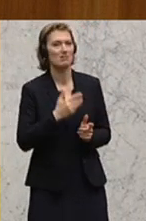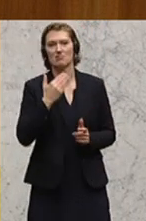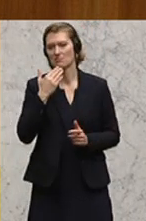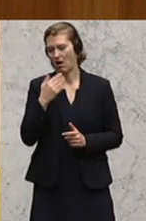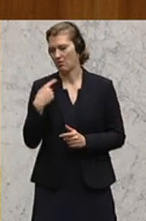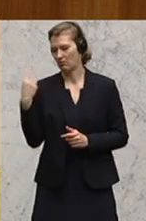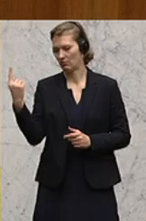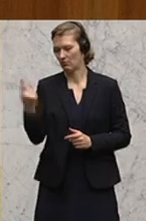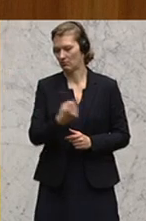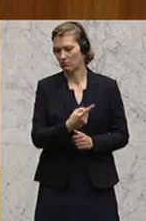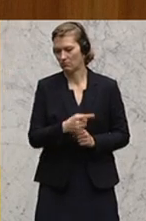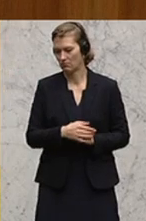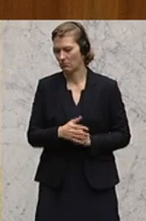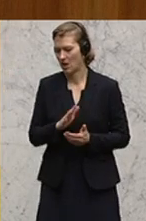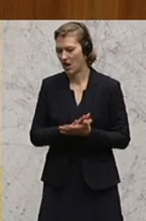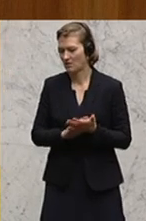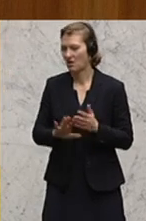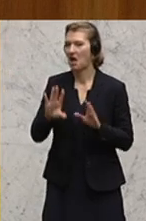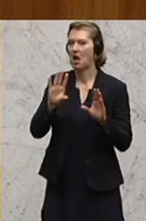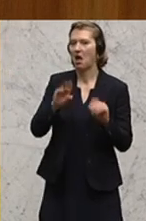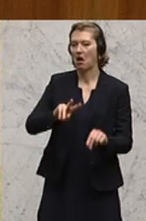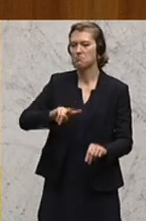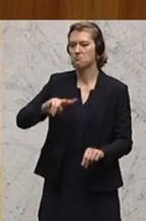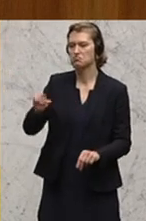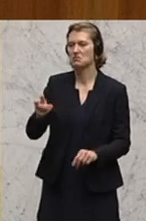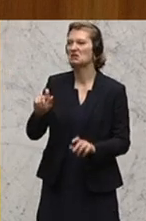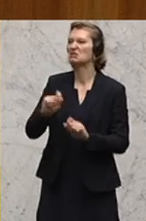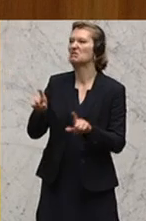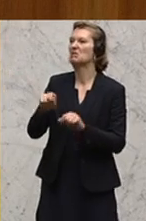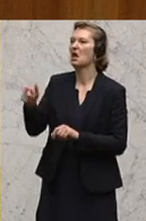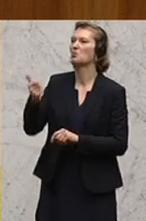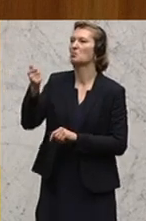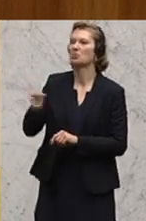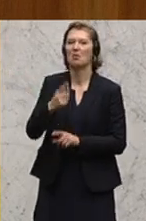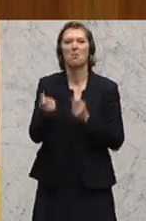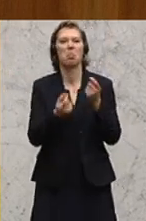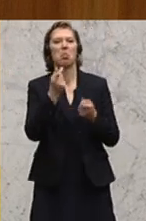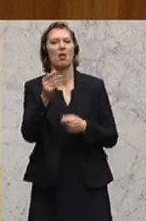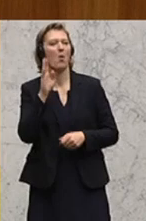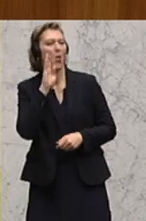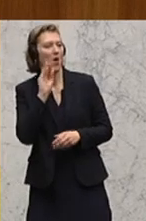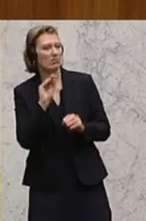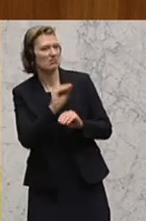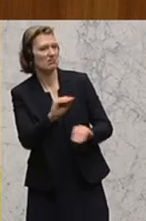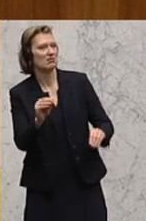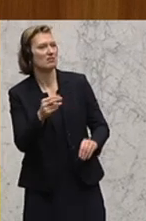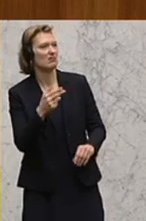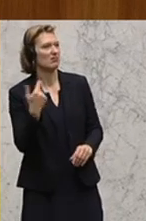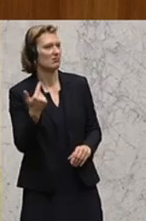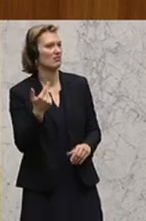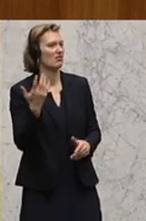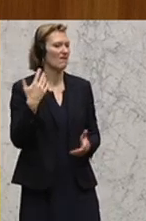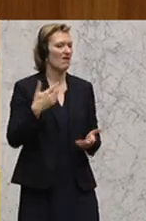Danke all denen, die einfach auch dran oder auf einen anderen Sender gehen, wenn so sonderbare Meldungen kommen, wie wir die vorher von unserem